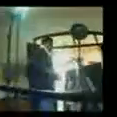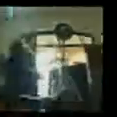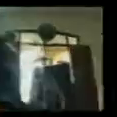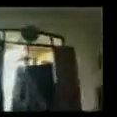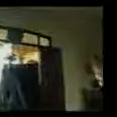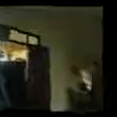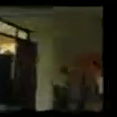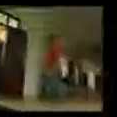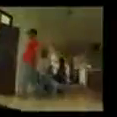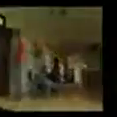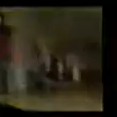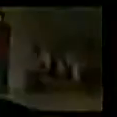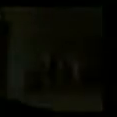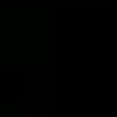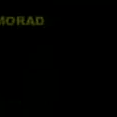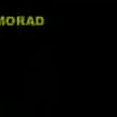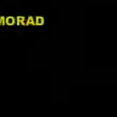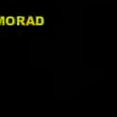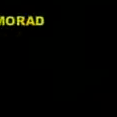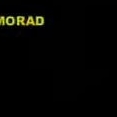Terima kasih telah menonton!